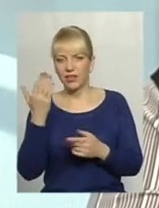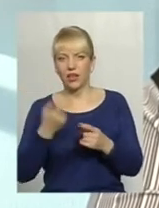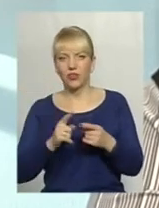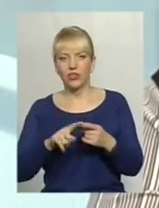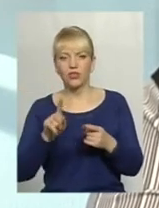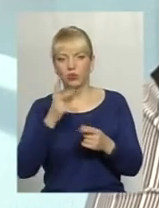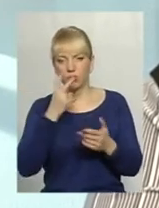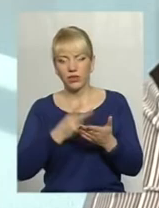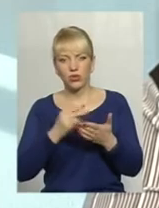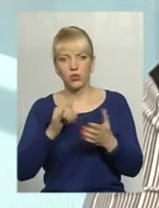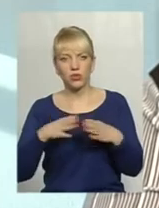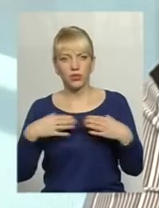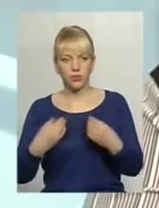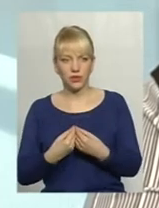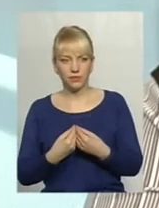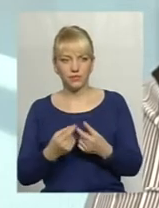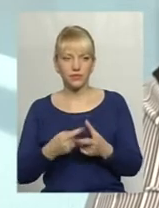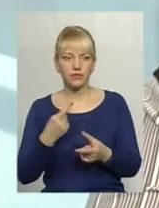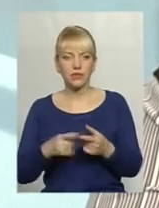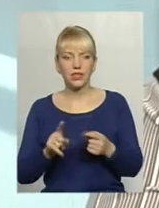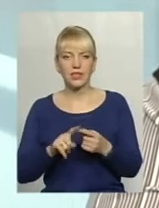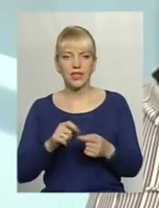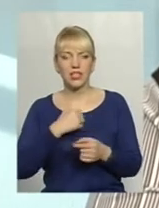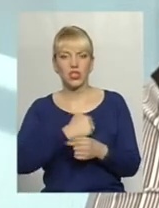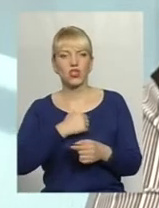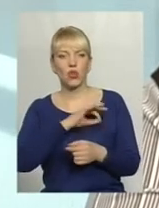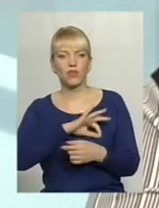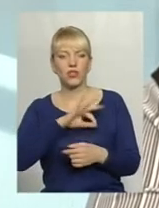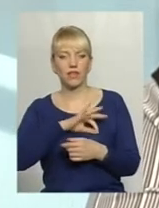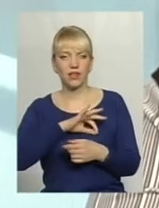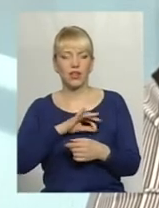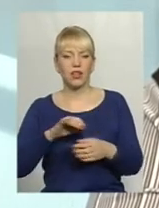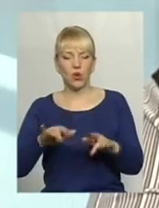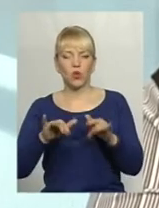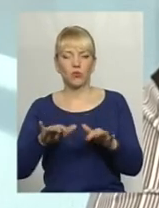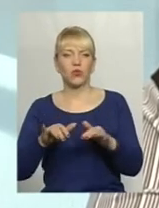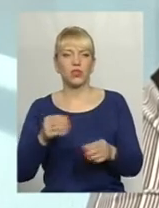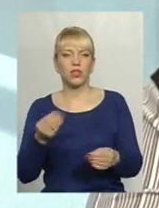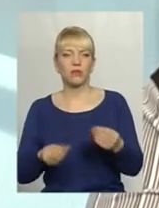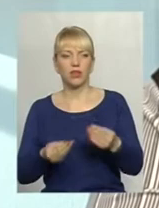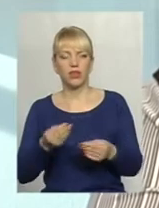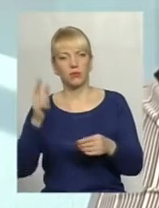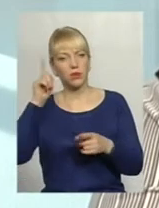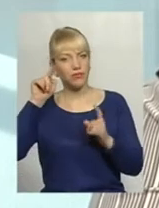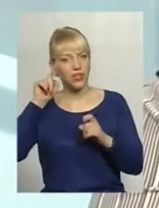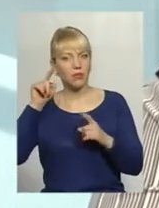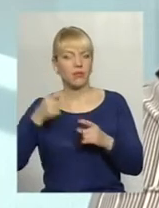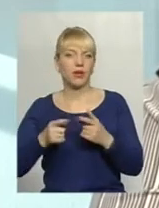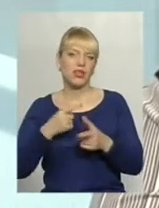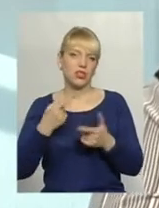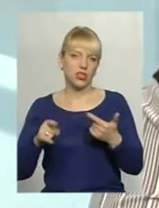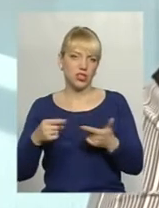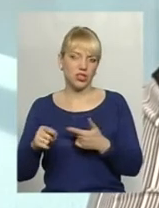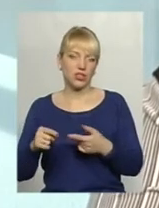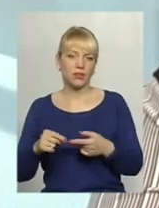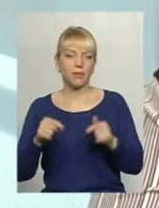бачить у сім'ї, чи це зловживання певними комп'ютерними іграми, фільмами, щось таке інше.